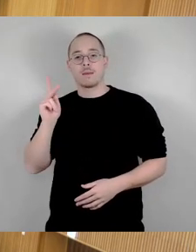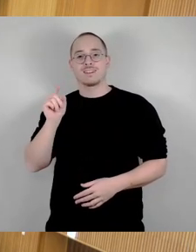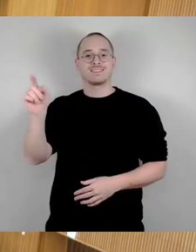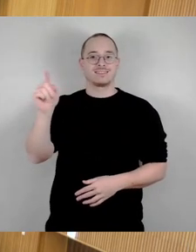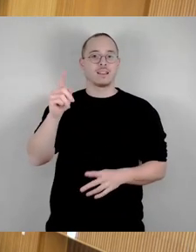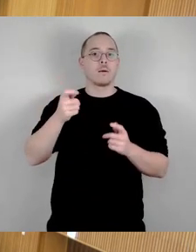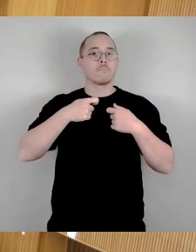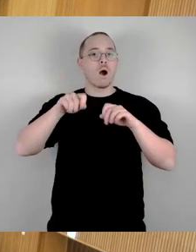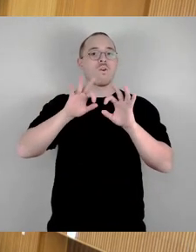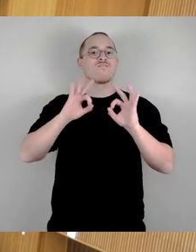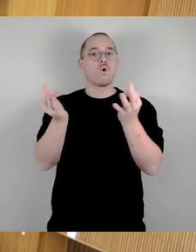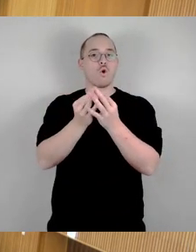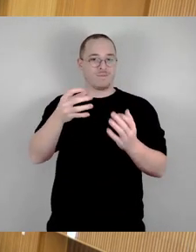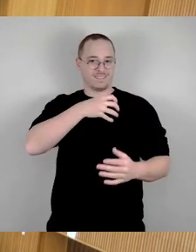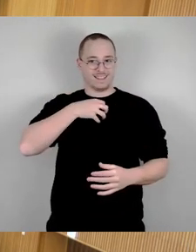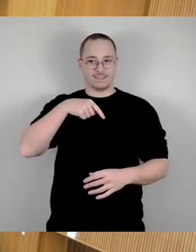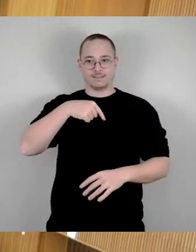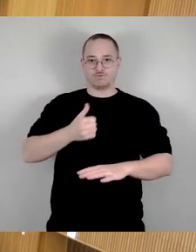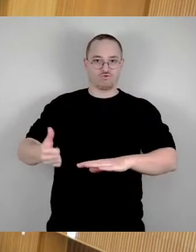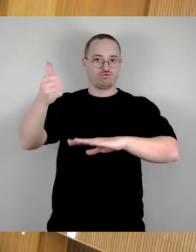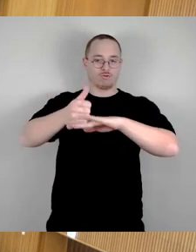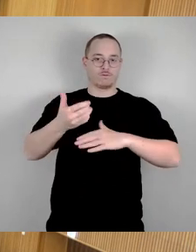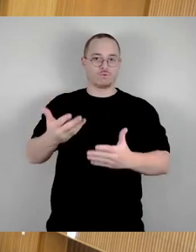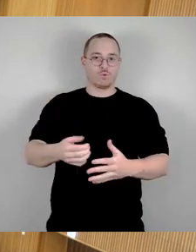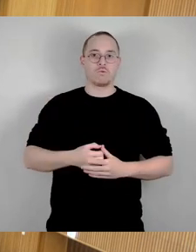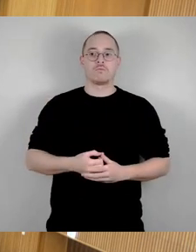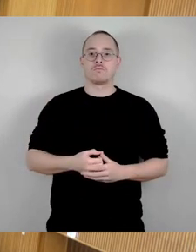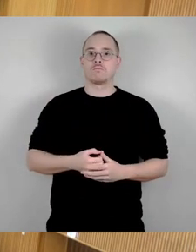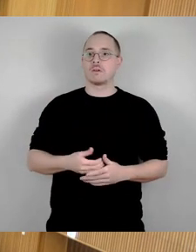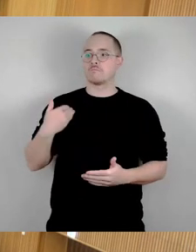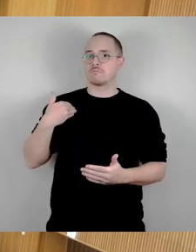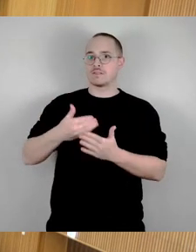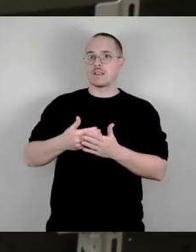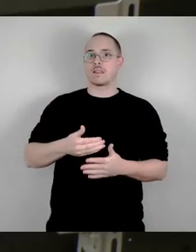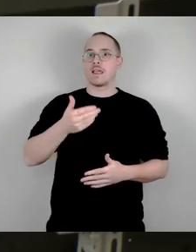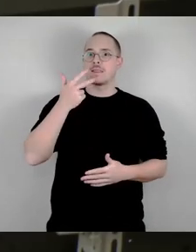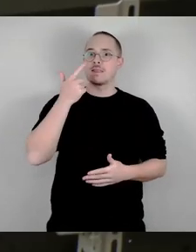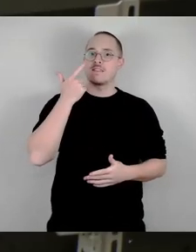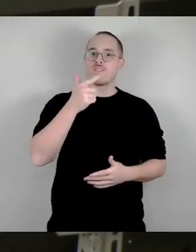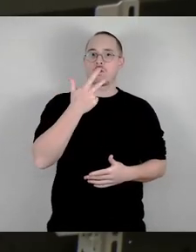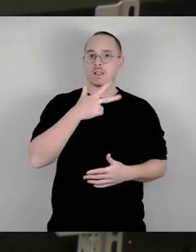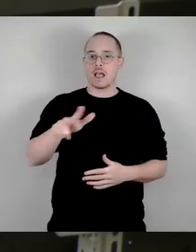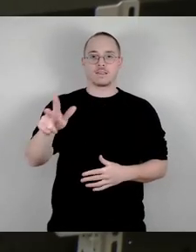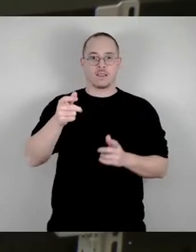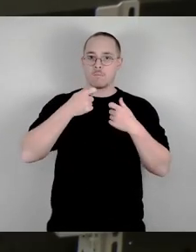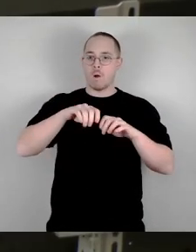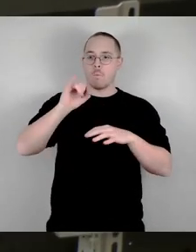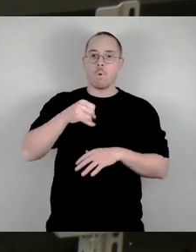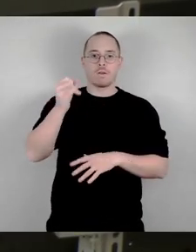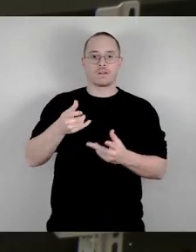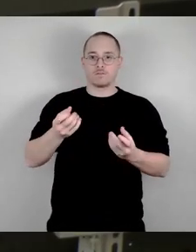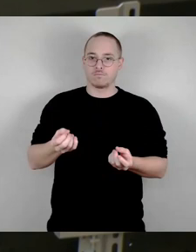in Dresden bisher 32 Baugemeinschaftsprojekte initiiert und begleitet hat. Und ich war Teil